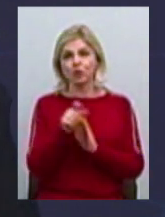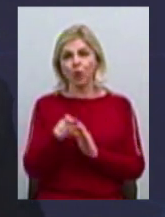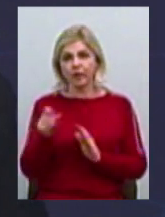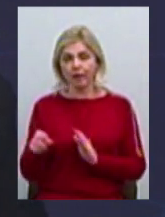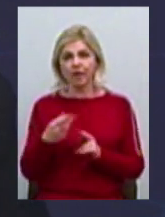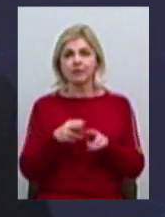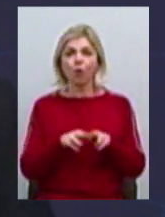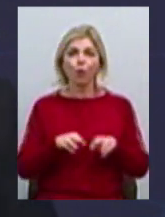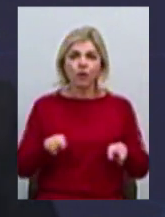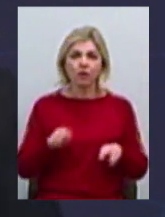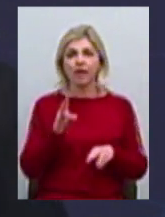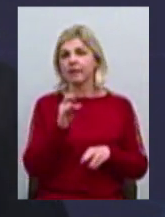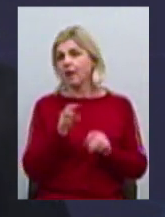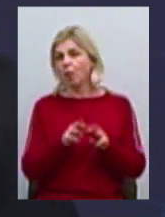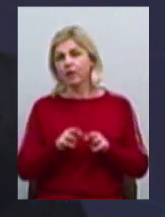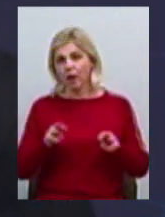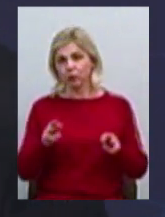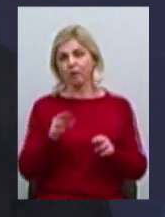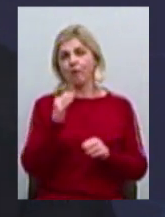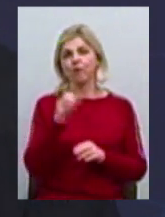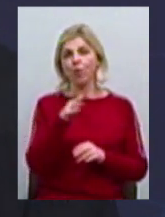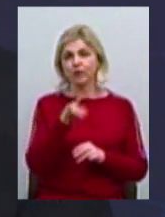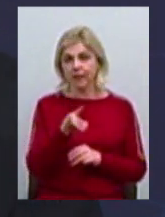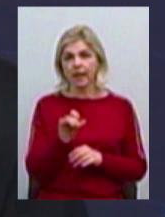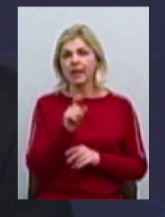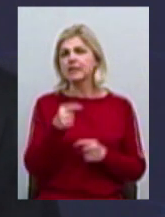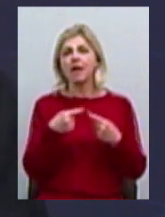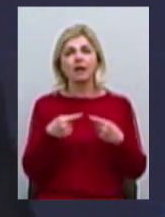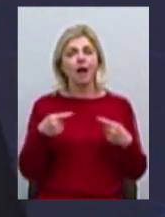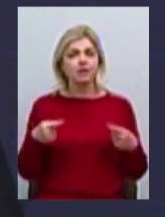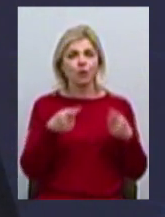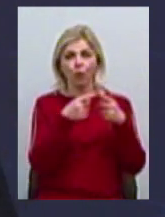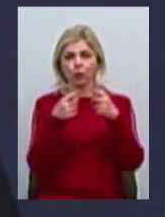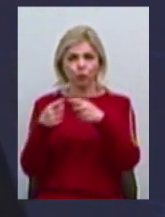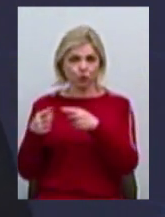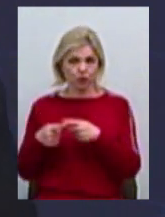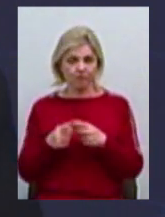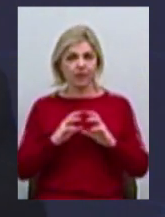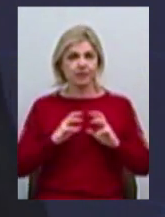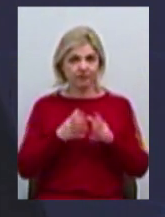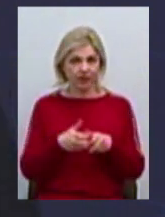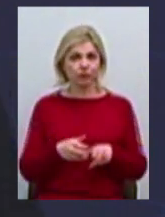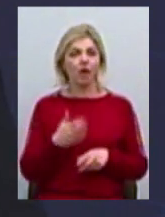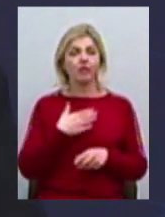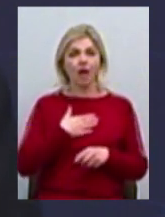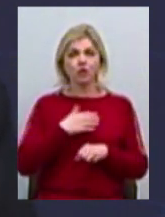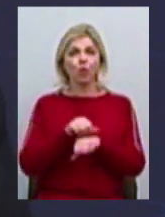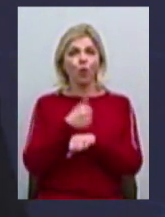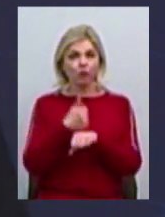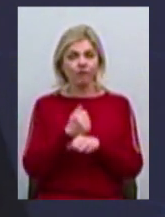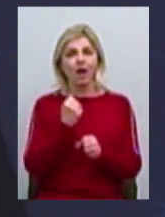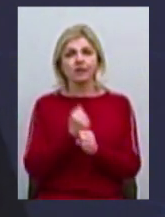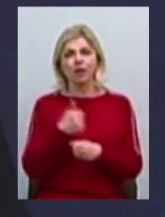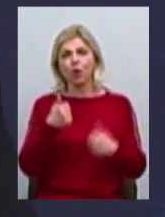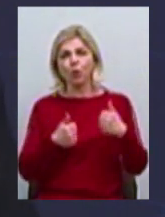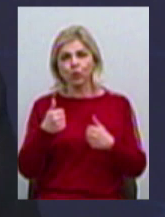неурядові фонди з усіх куточків світу. Тому що наш голова правління Володимир Стамнюк дійснює роудшоу. Відповідно, ми заключили вже